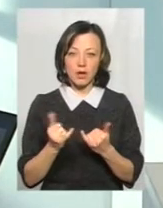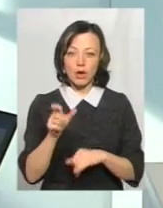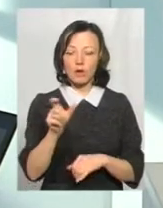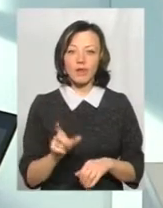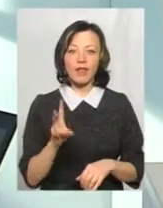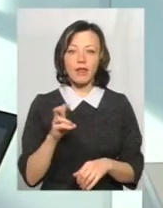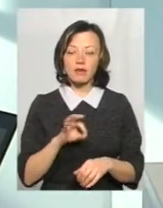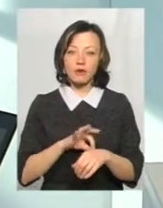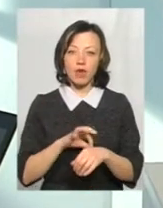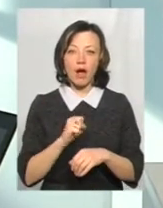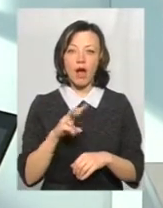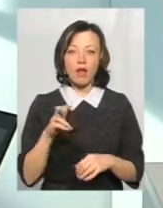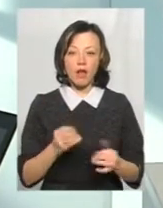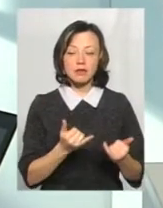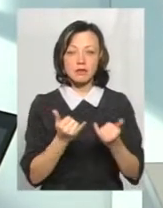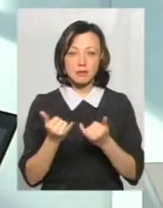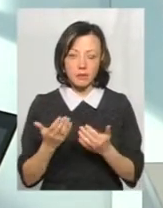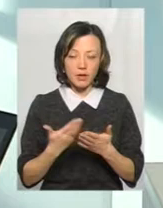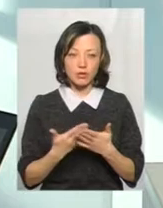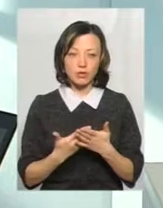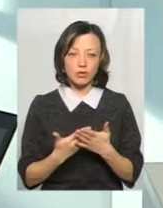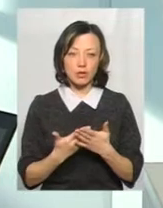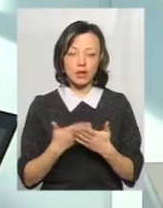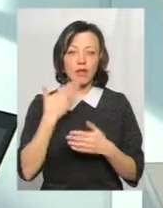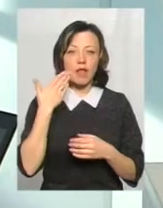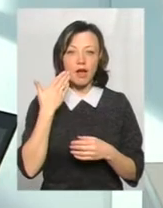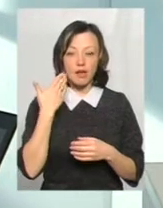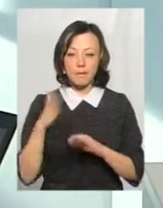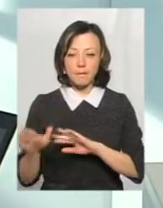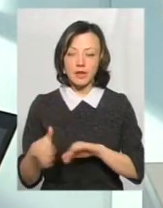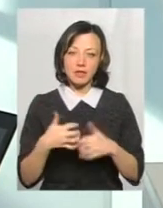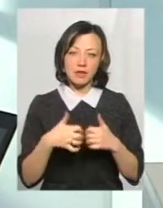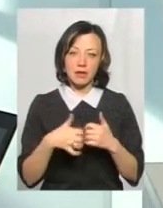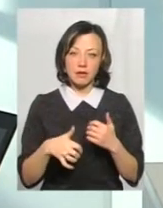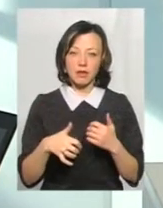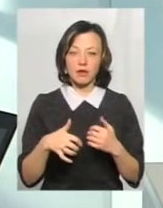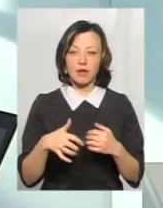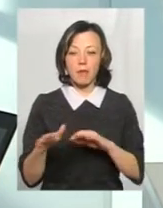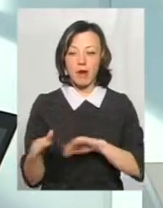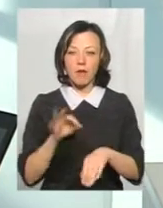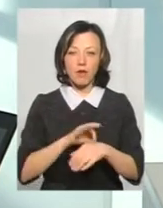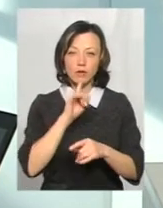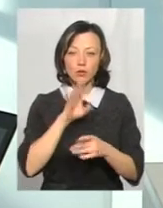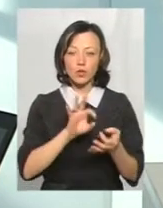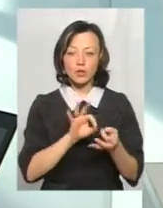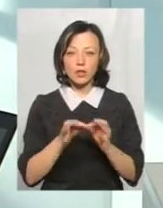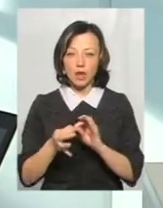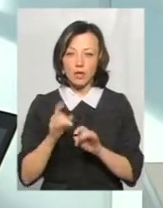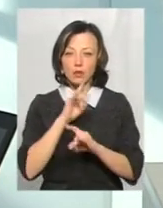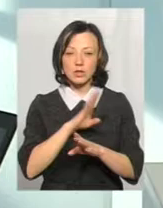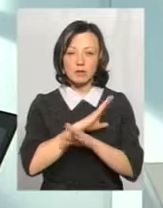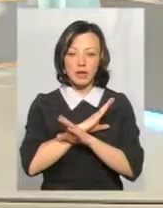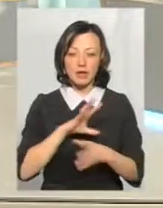не захворіє. Але вона забезпечує легкий або середній важкий перебіг хвороби, що не буде ускладненні, не буде